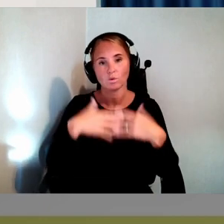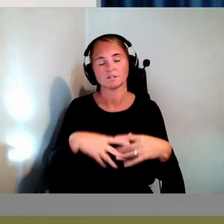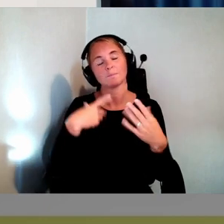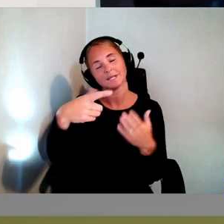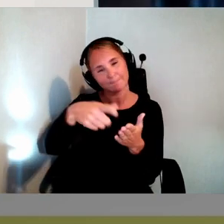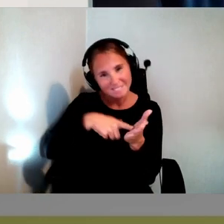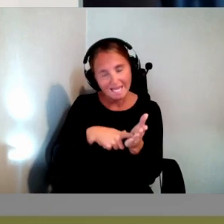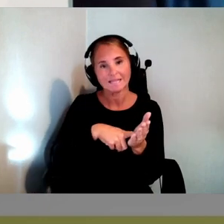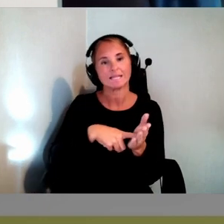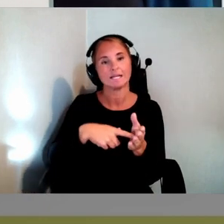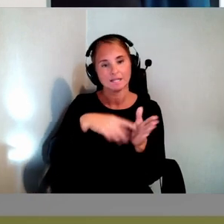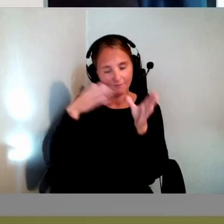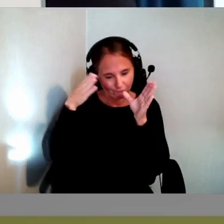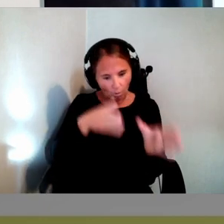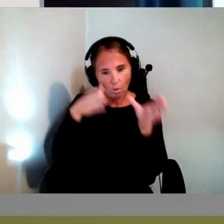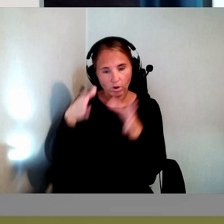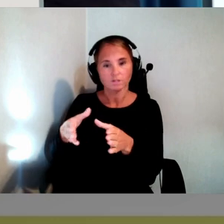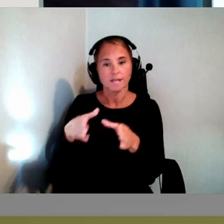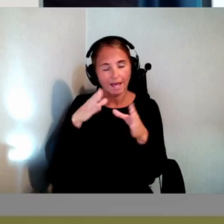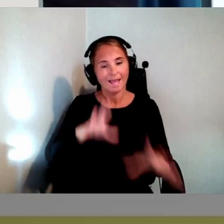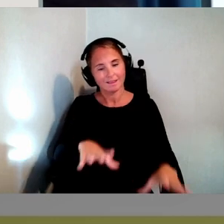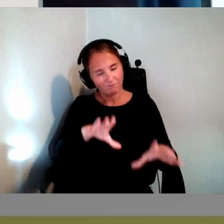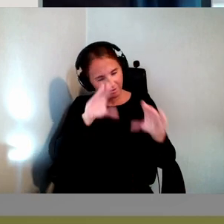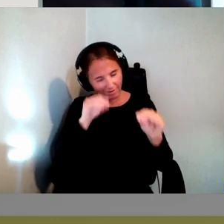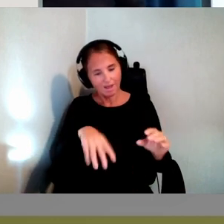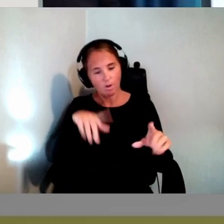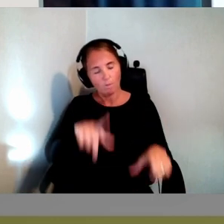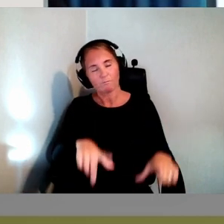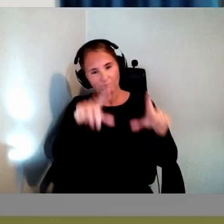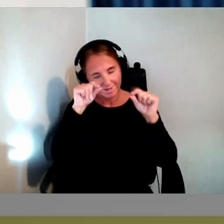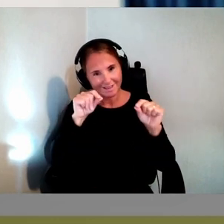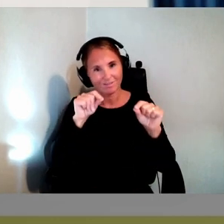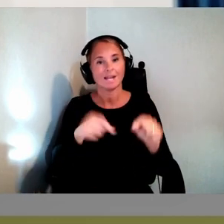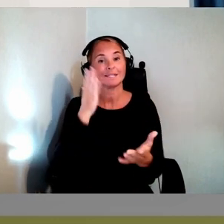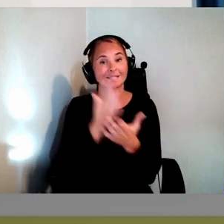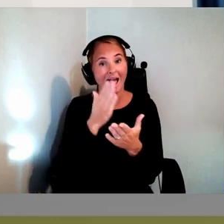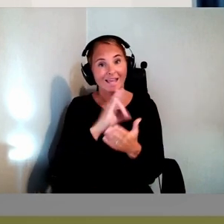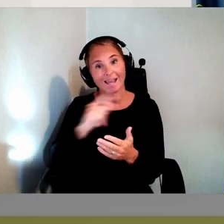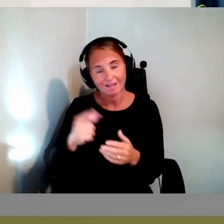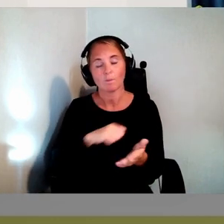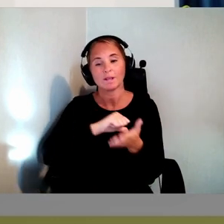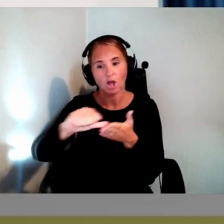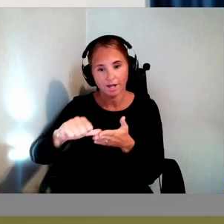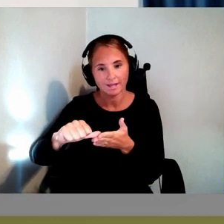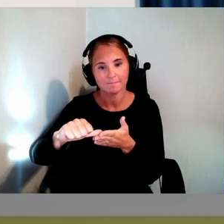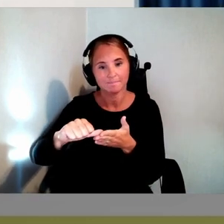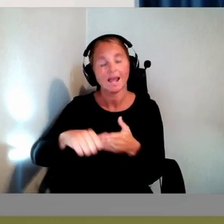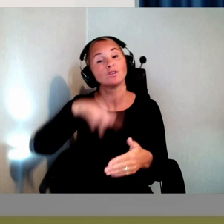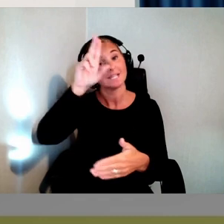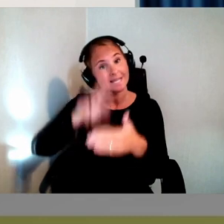jätteviktiga. Det är identifiering, signering, säkerhet och betalning. På alla de områdena så är det